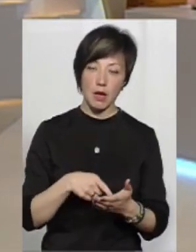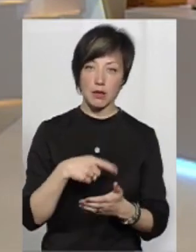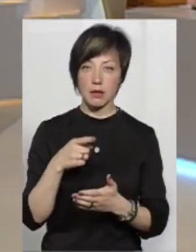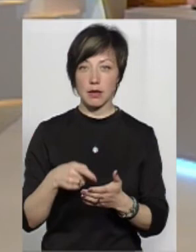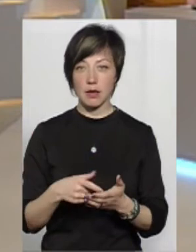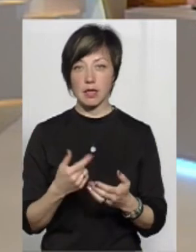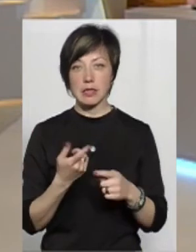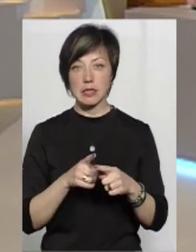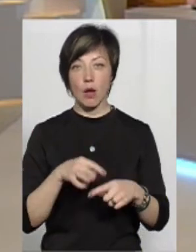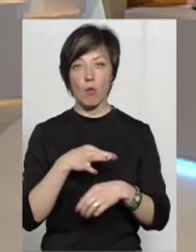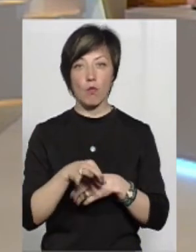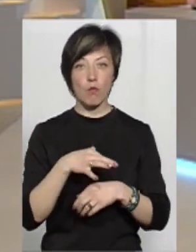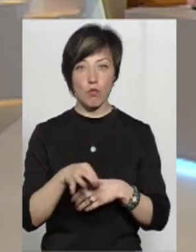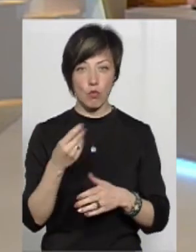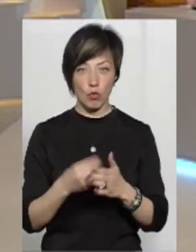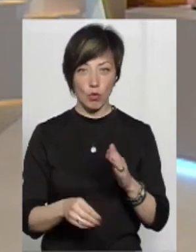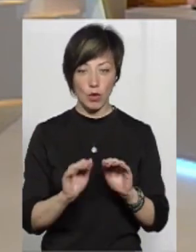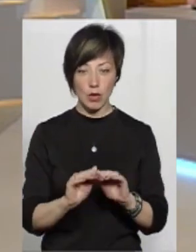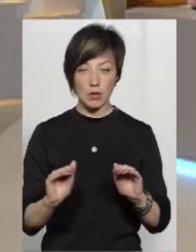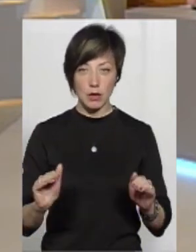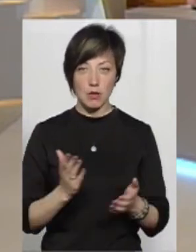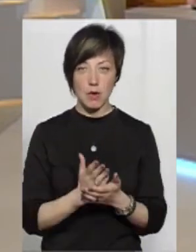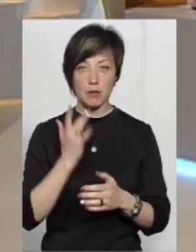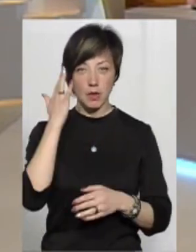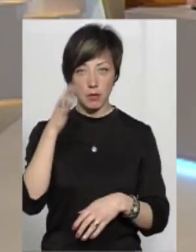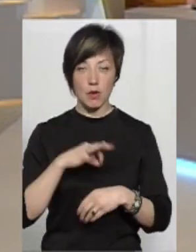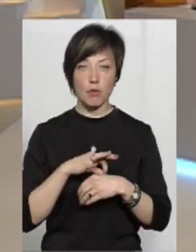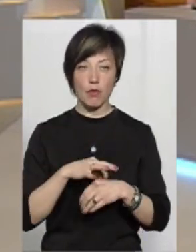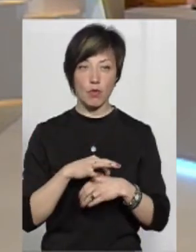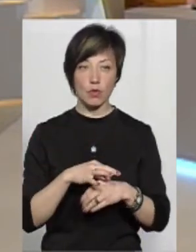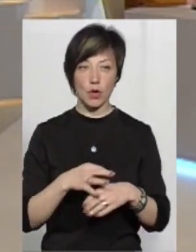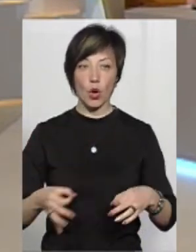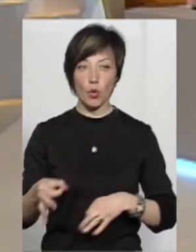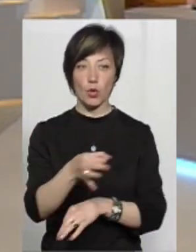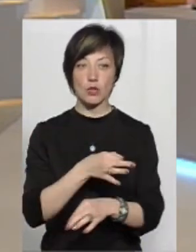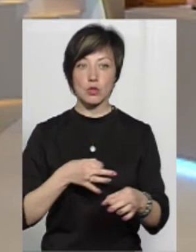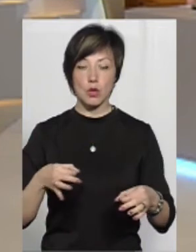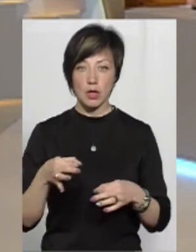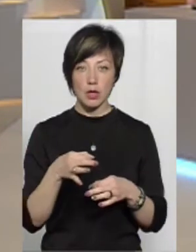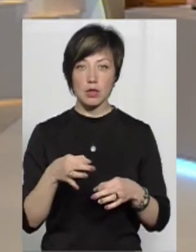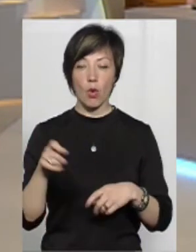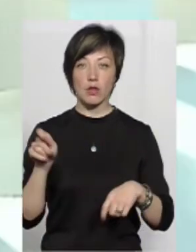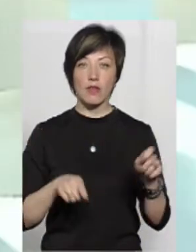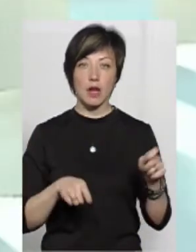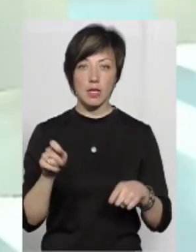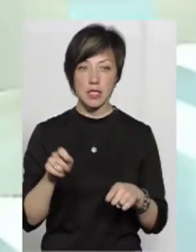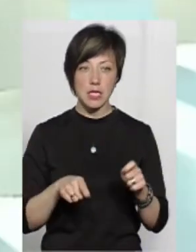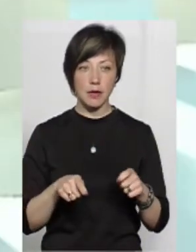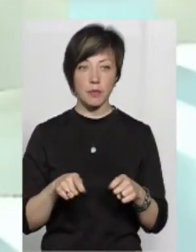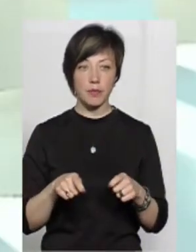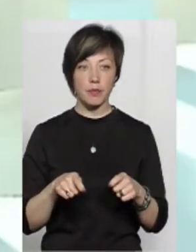наразі це булінг, ми маємо намір проводити круглі столи конференції